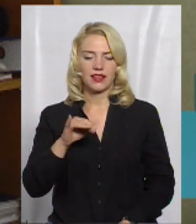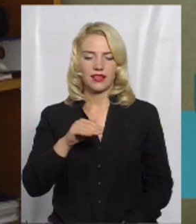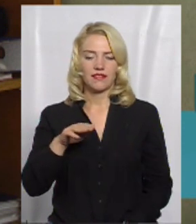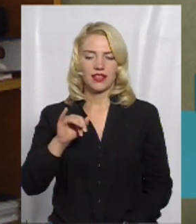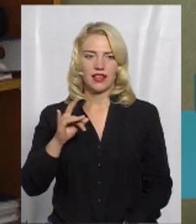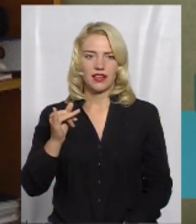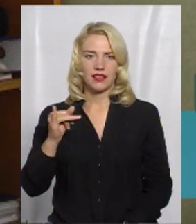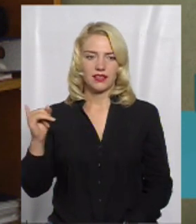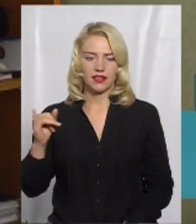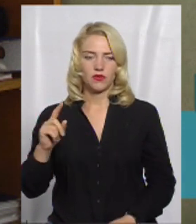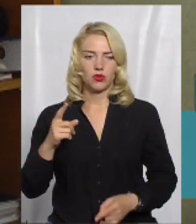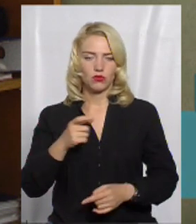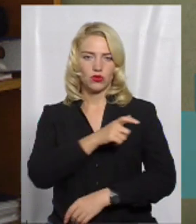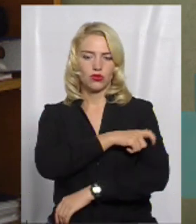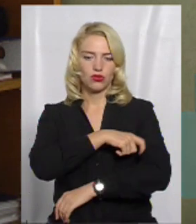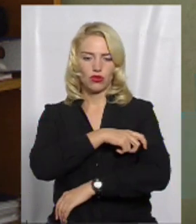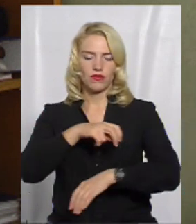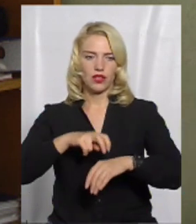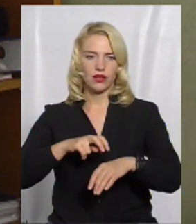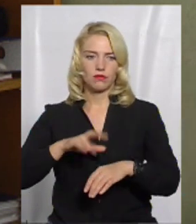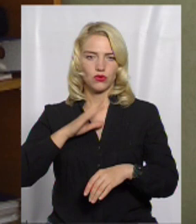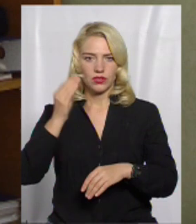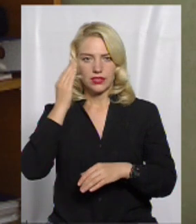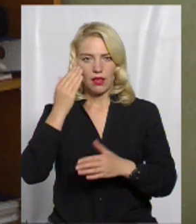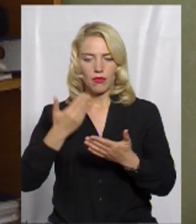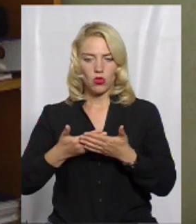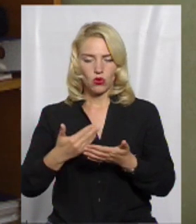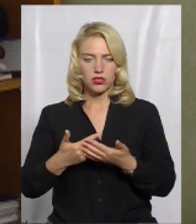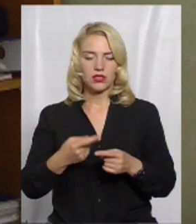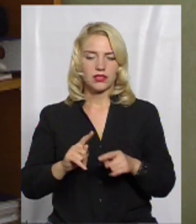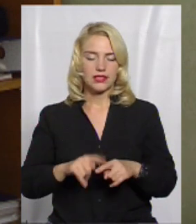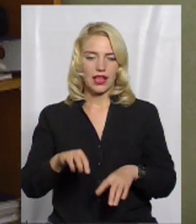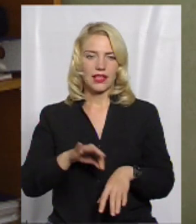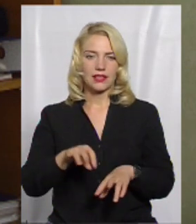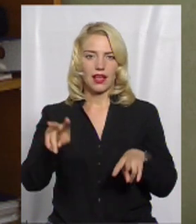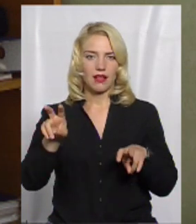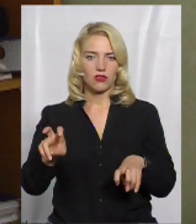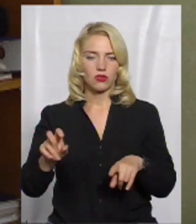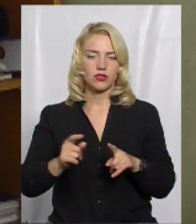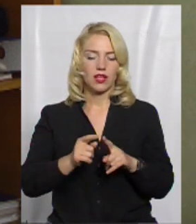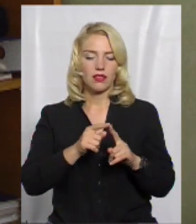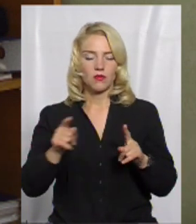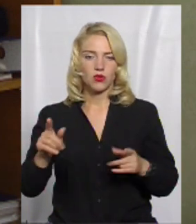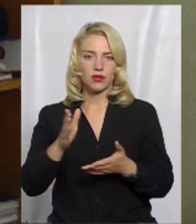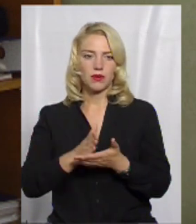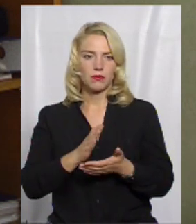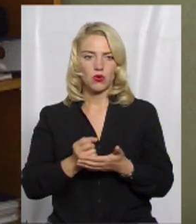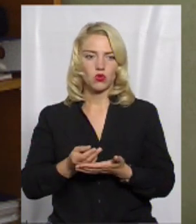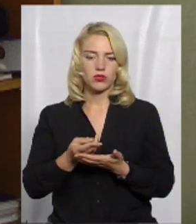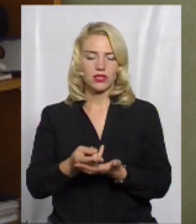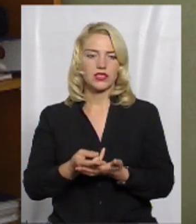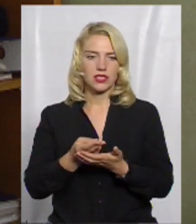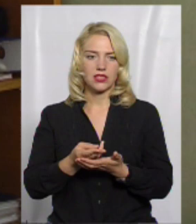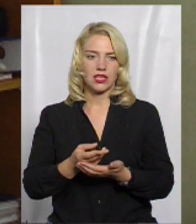черговим лікарем було запідозрено цей діагноз. На протязі перебування в стаціонарі стан